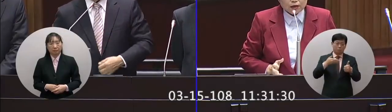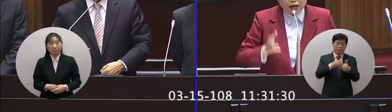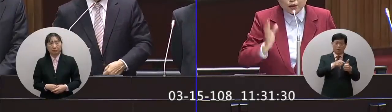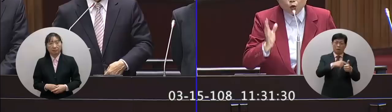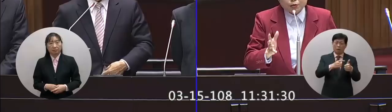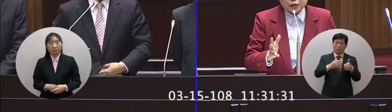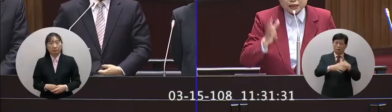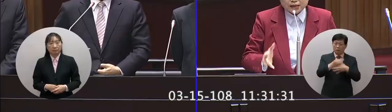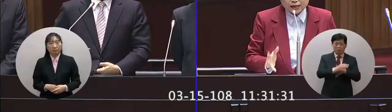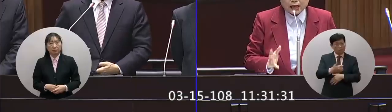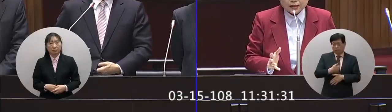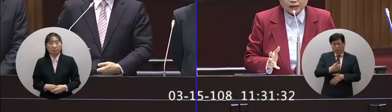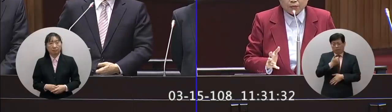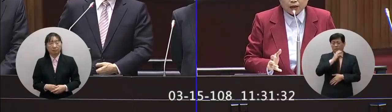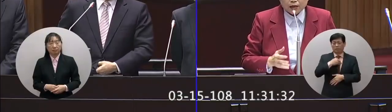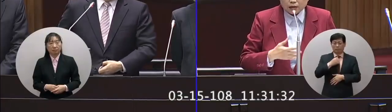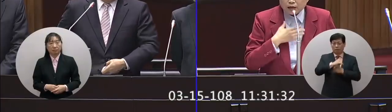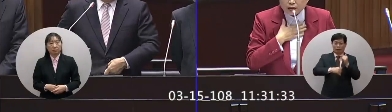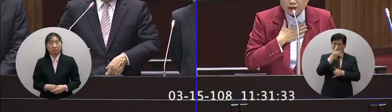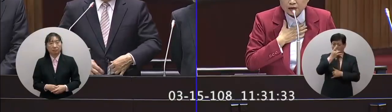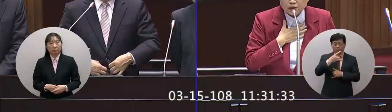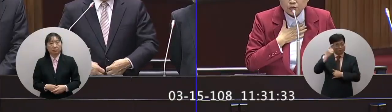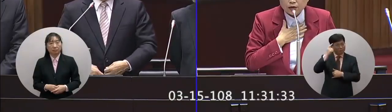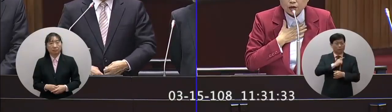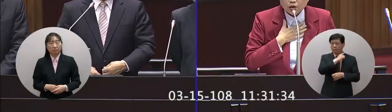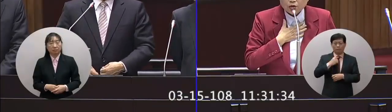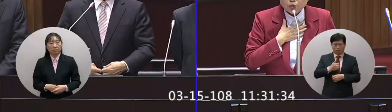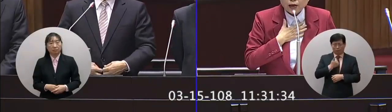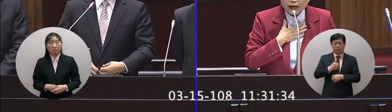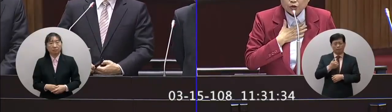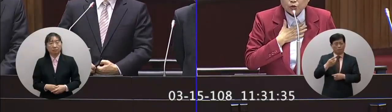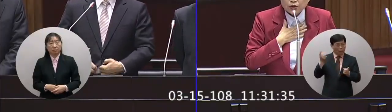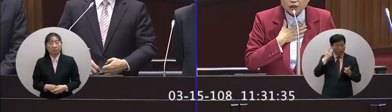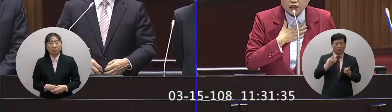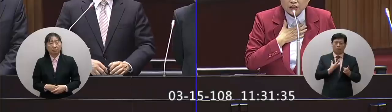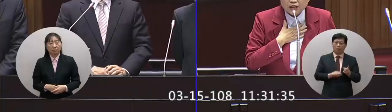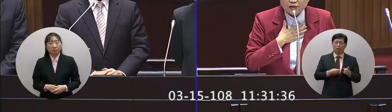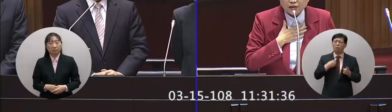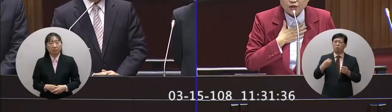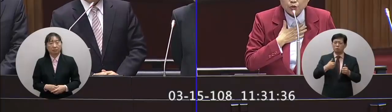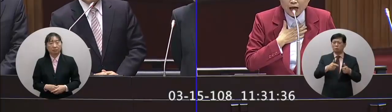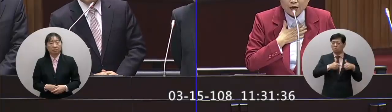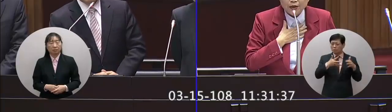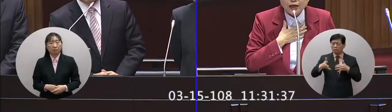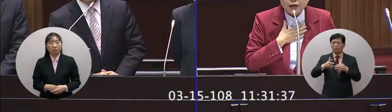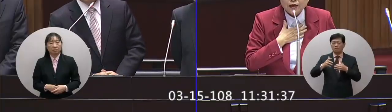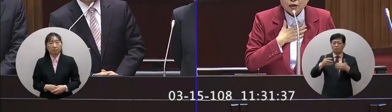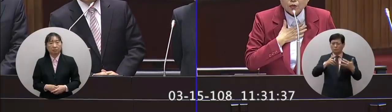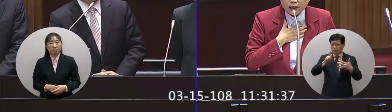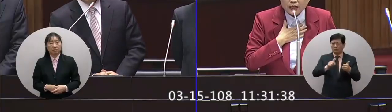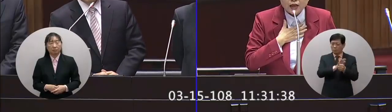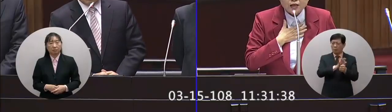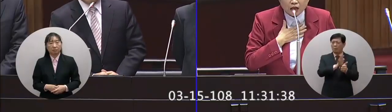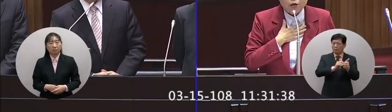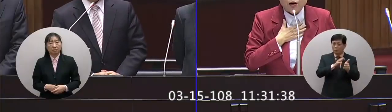屬他們是活不下去想自殺你知道嗎聽得讓人心酸我還要去做心理諮商師去安慰他